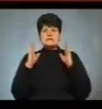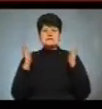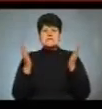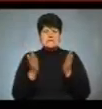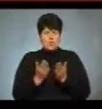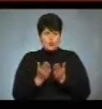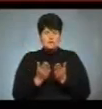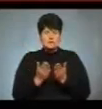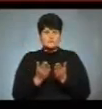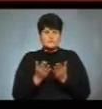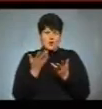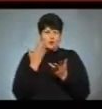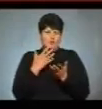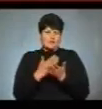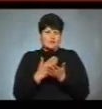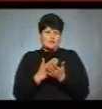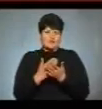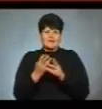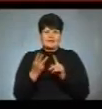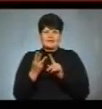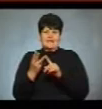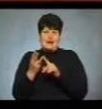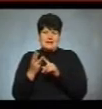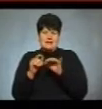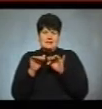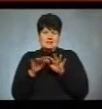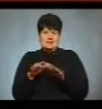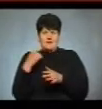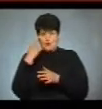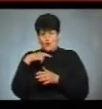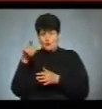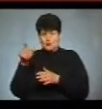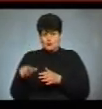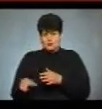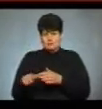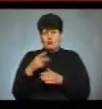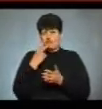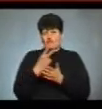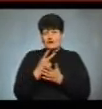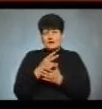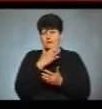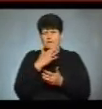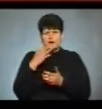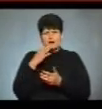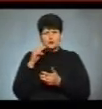коли є, скажімо так, третя дієва особа у вигляді багатотисячних